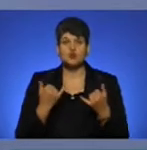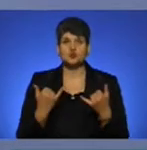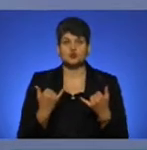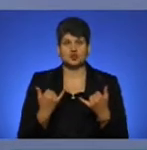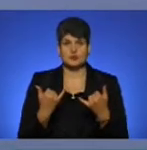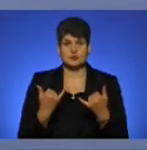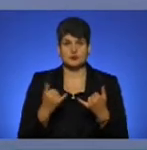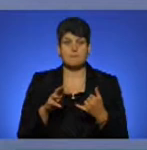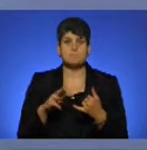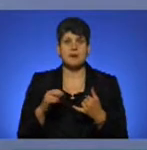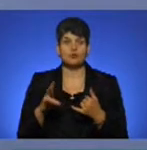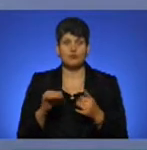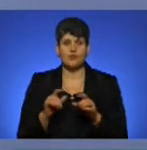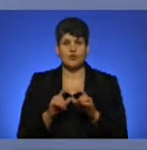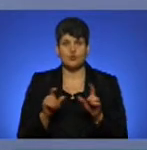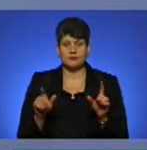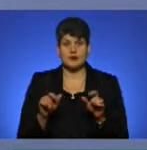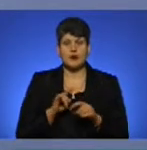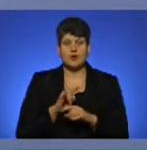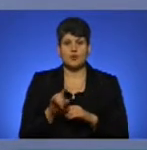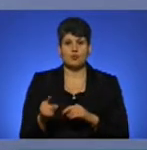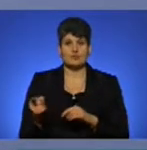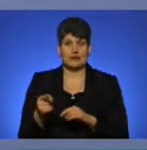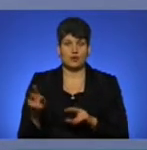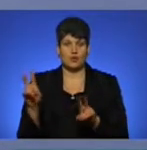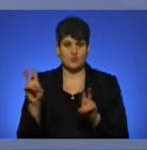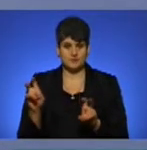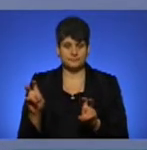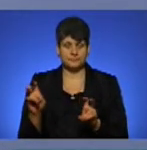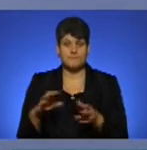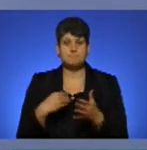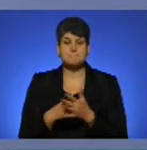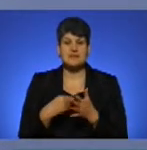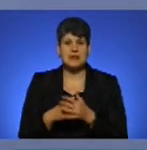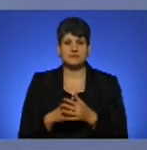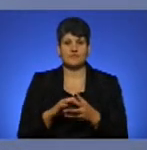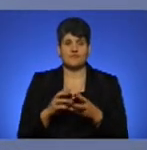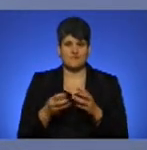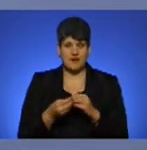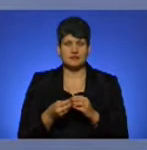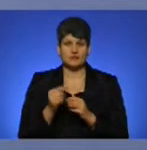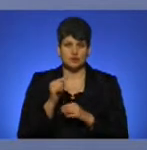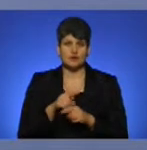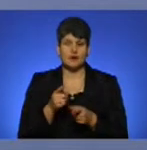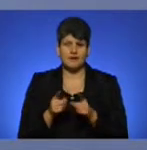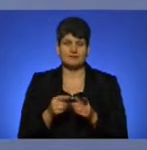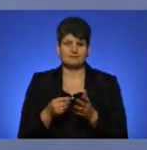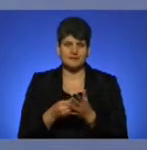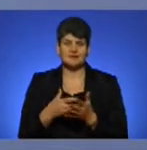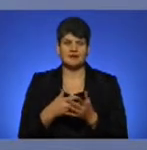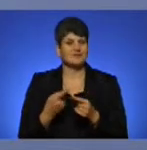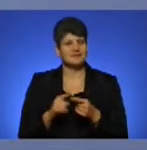майнового комплексу аеропорту Тернопіль, тому що балансова вартість і реальна його ціна – це